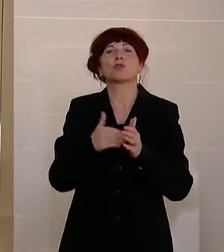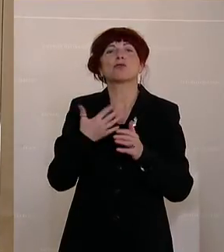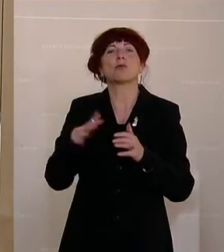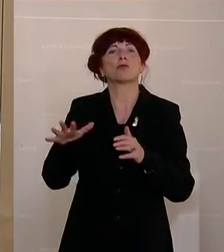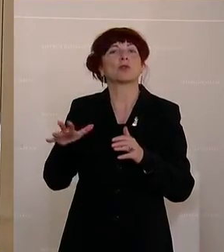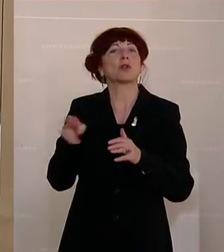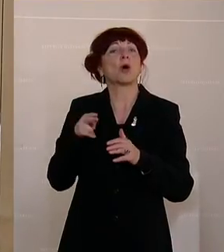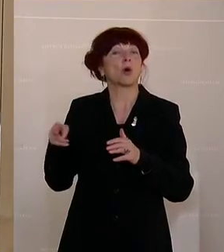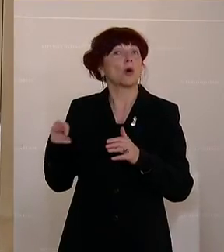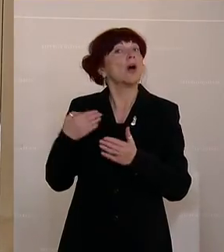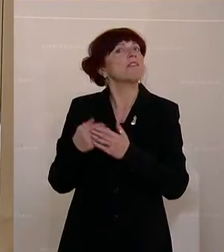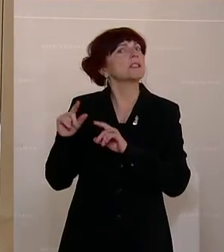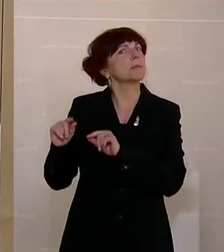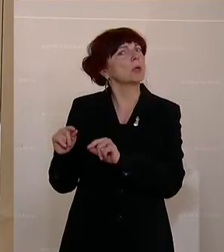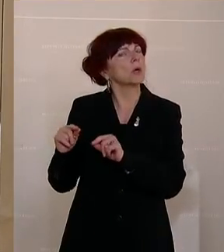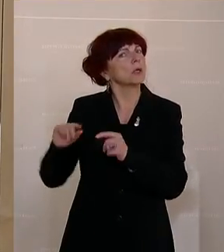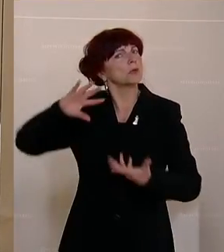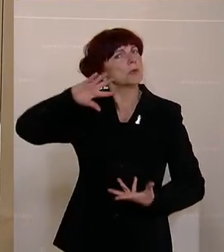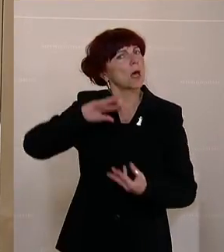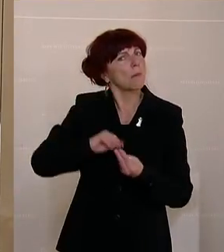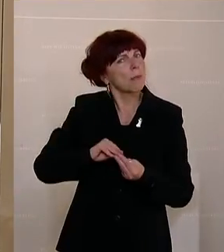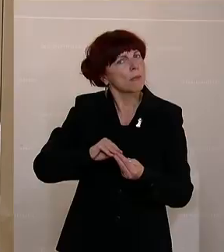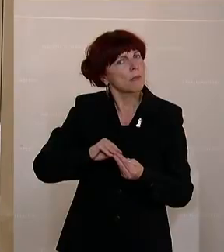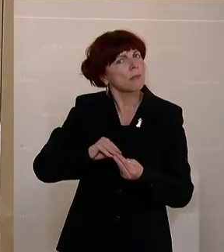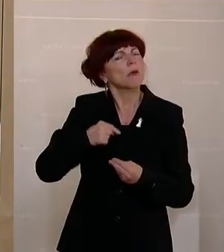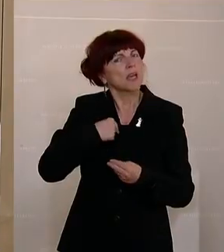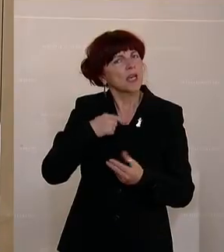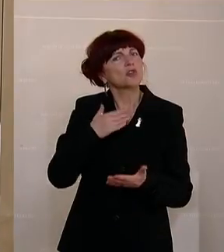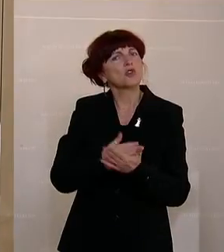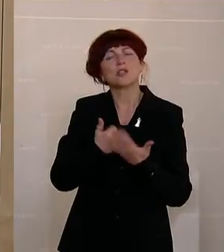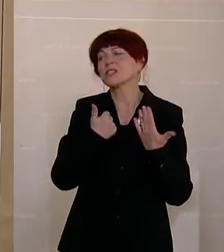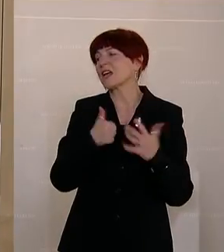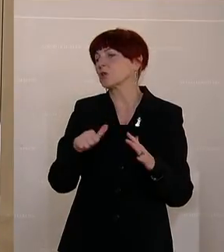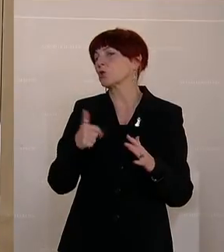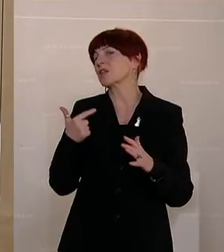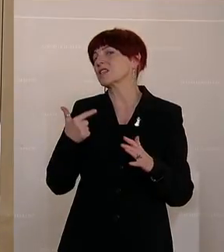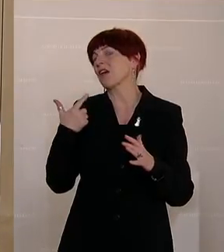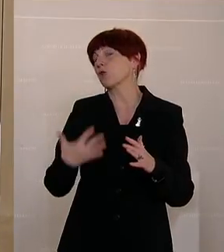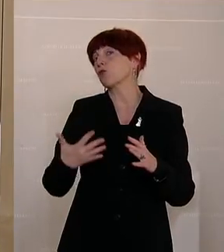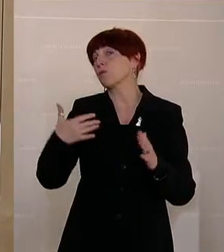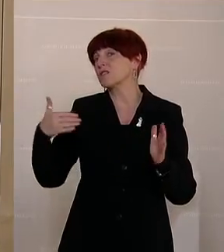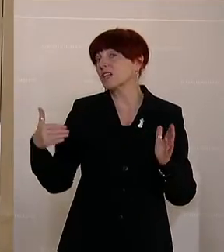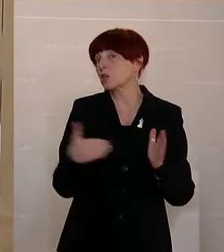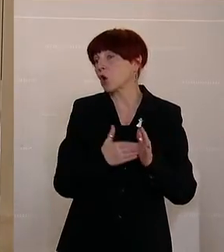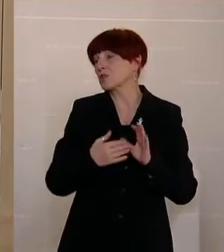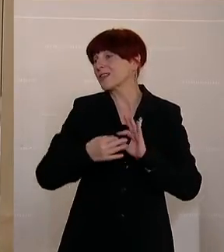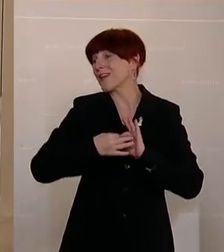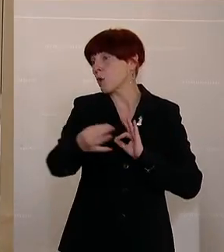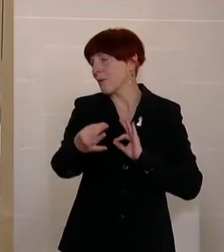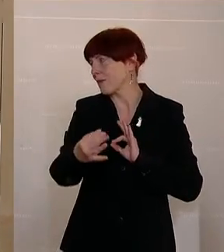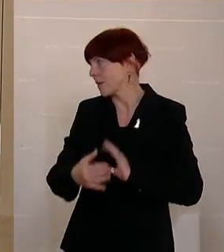Was das heißt, wenn man das zusammenrechnet, da bin ich schon auf 652.000 Kilometer,